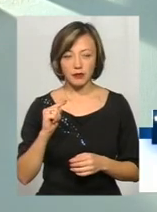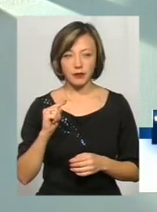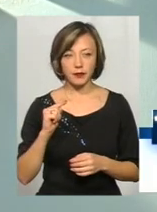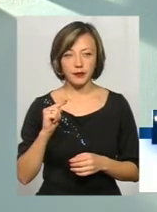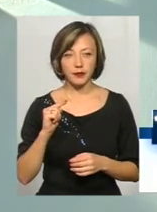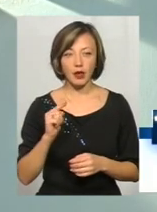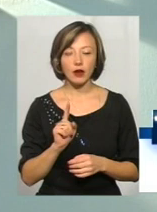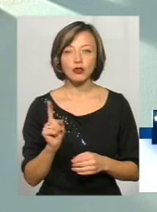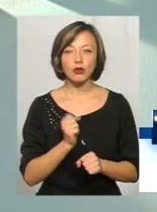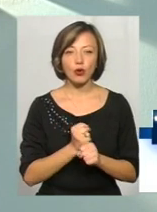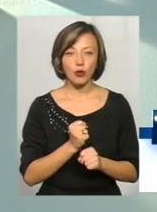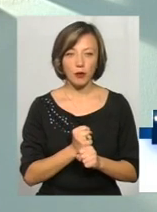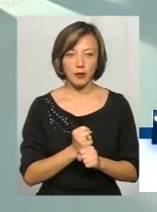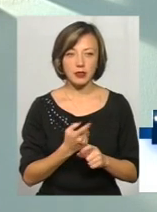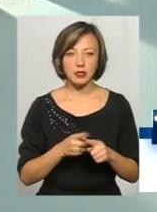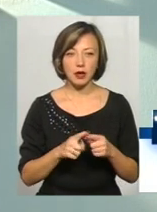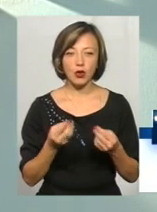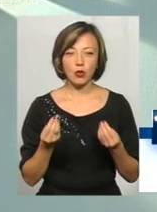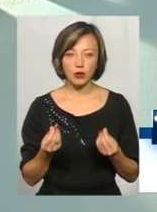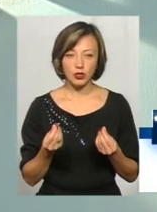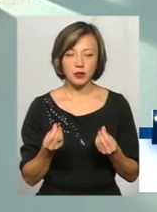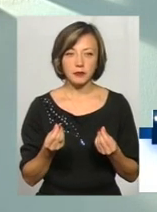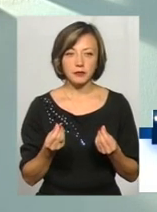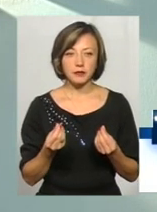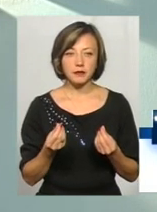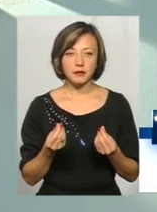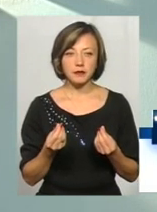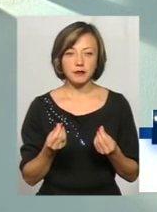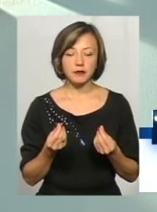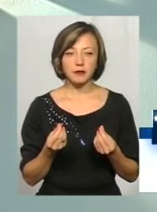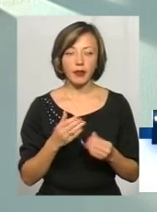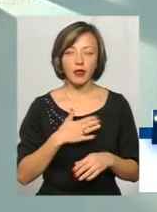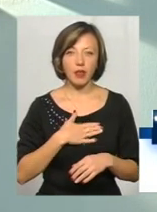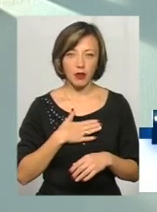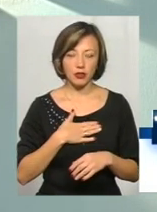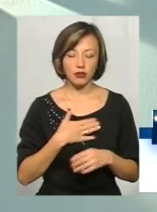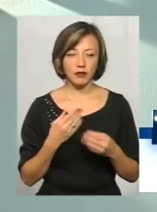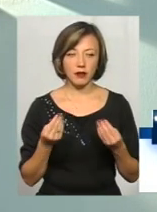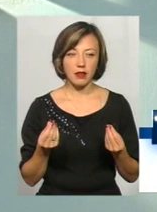що вона робить, це гроші, це наші фінанси.